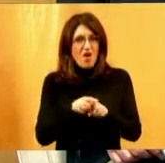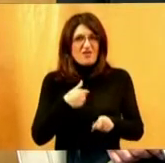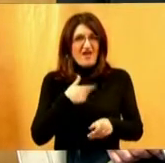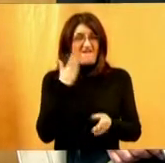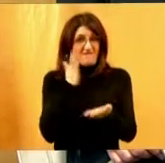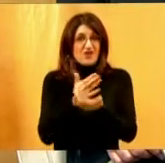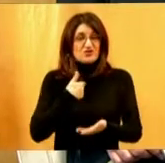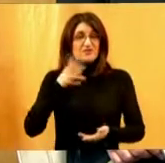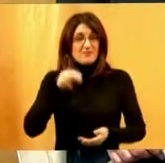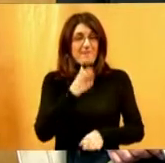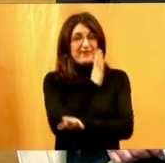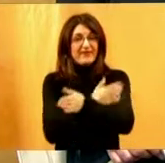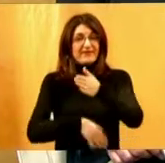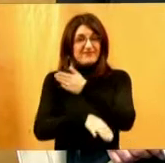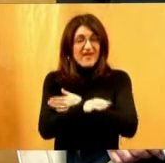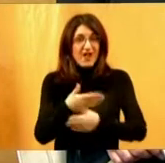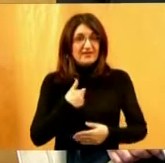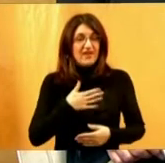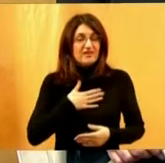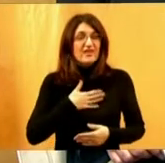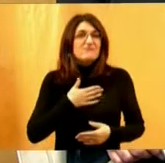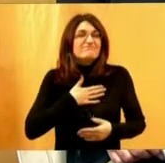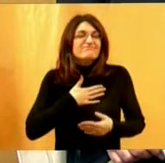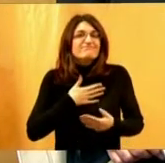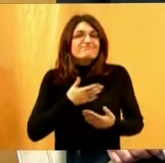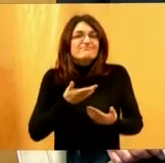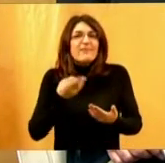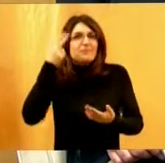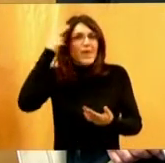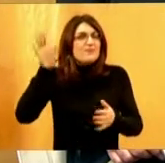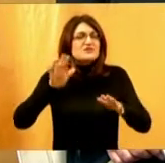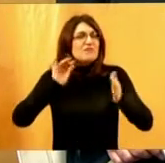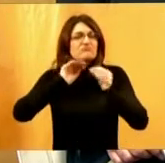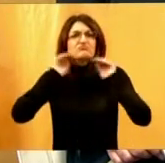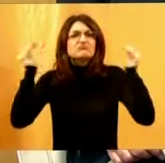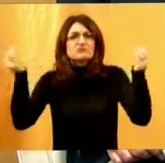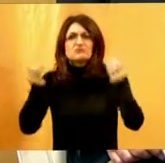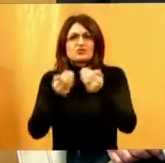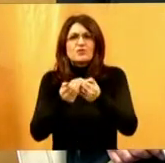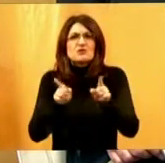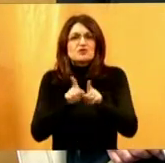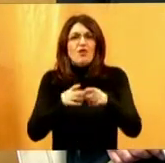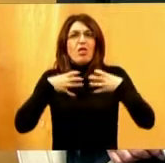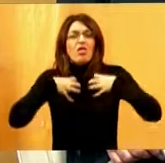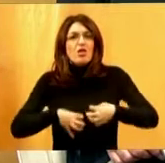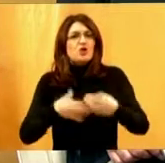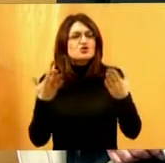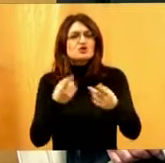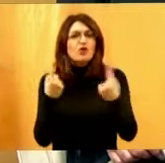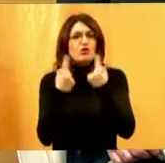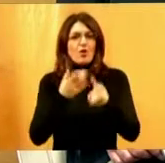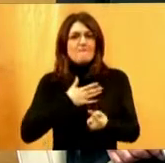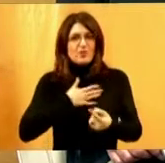invaliditetom nalazi se u relativno nepoznatom prostoru, u šoku šta se događa sa njezinim